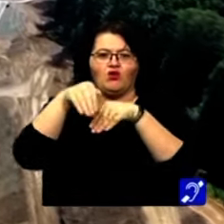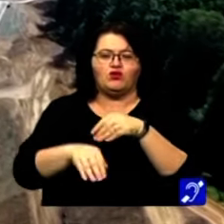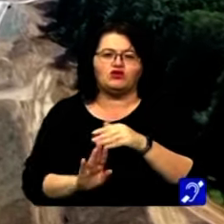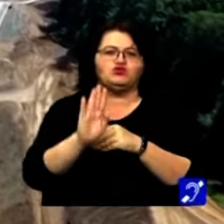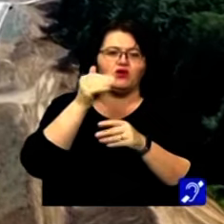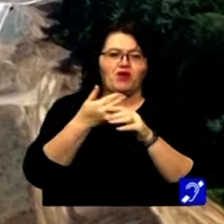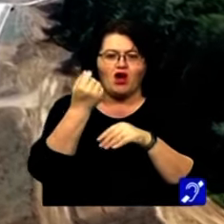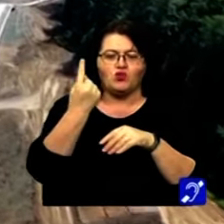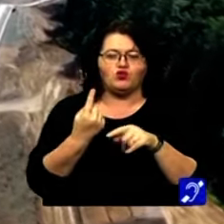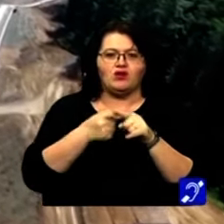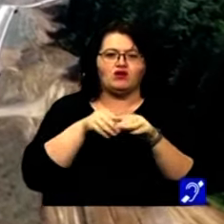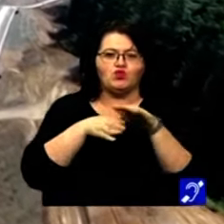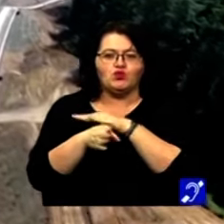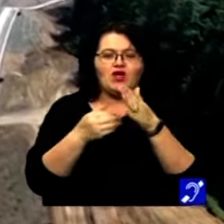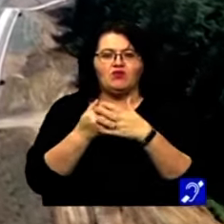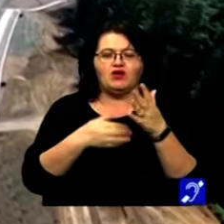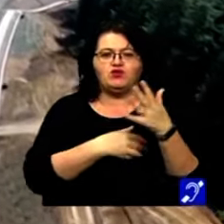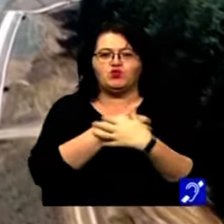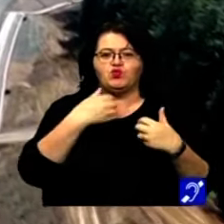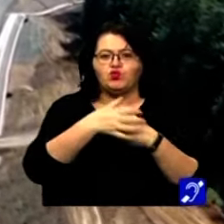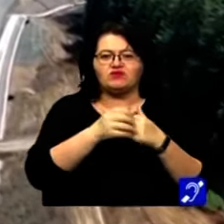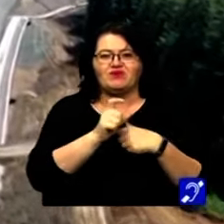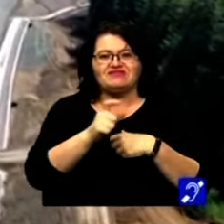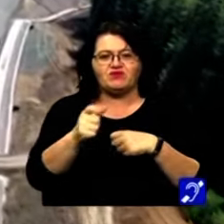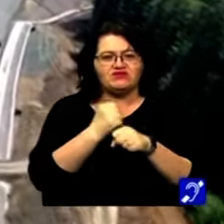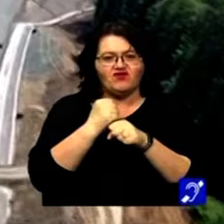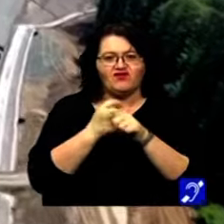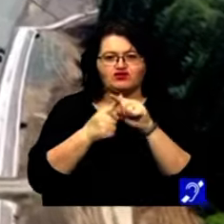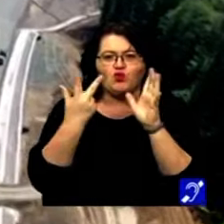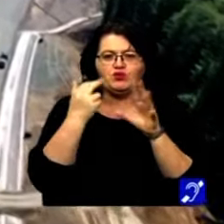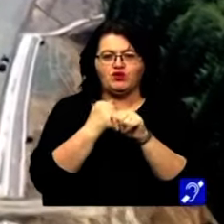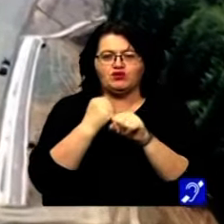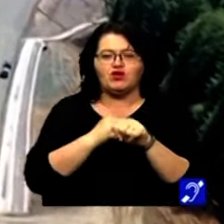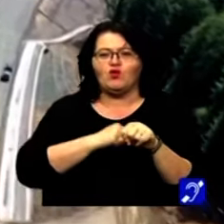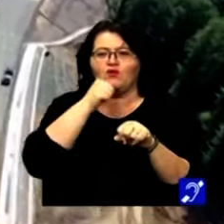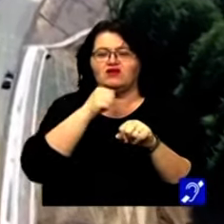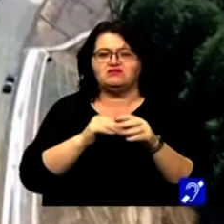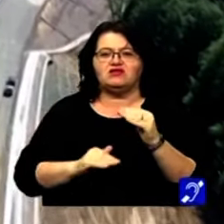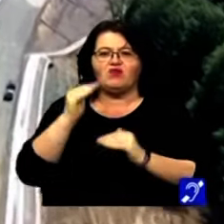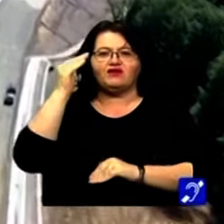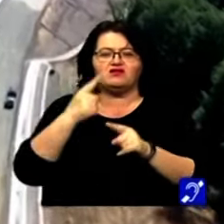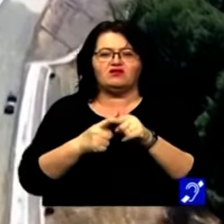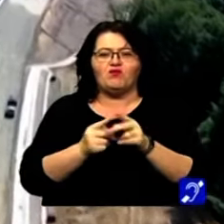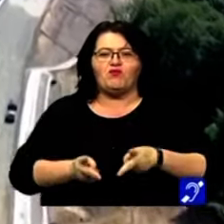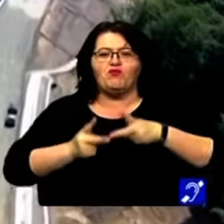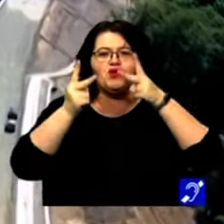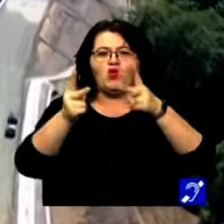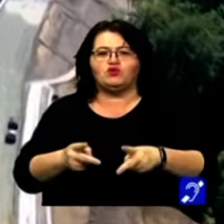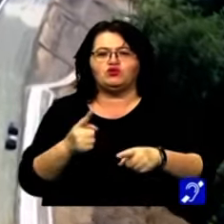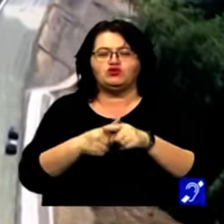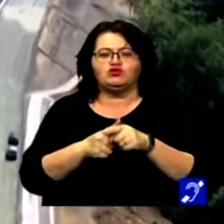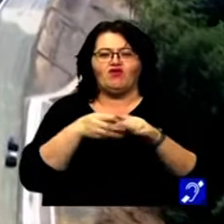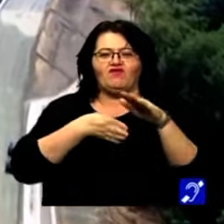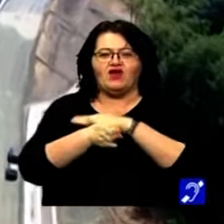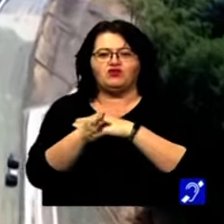urcarea pe A1. Pe lângă tunelurile pentru urci, pe acest segment, vor fi realizate și opt lucrări cu complexitate mai ridicată, printre care poduri, podețe și un